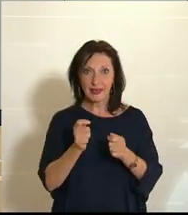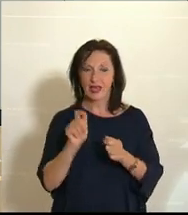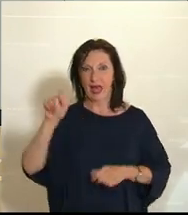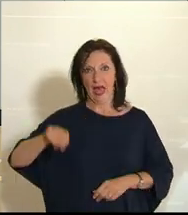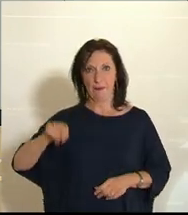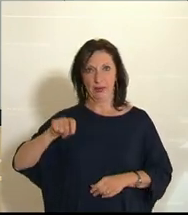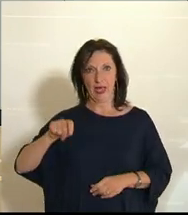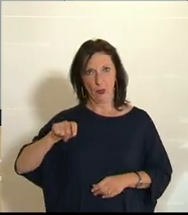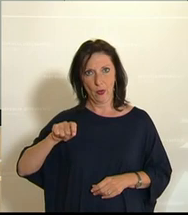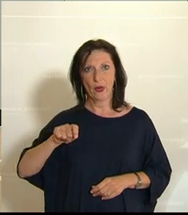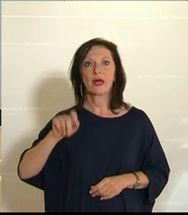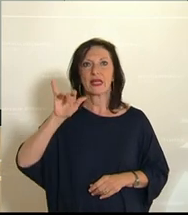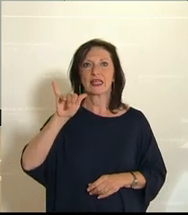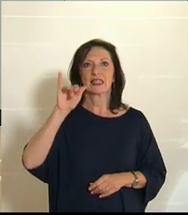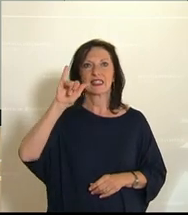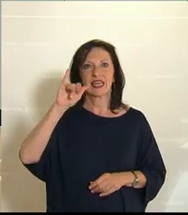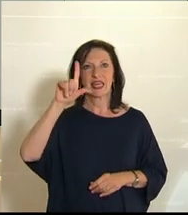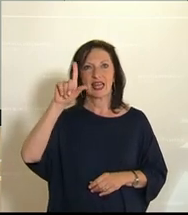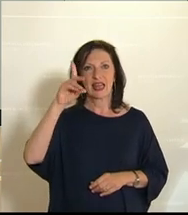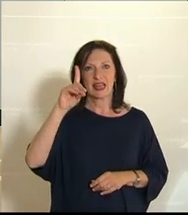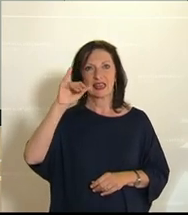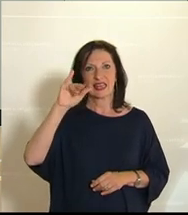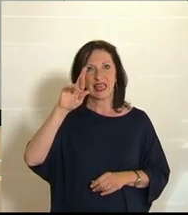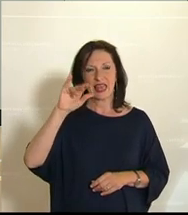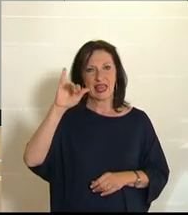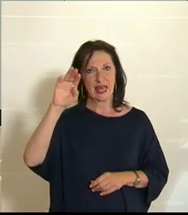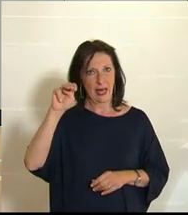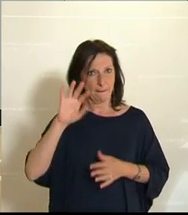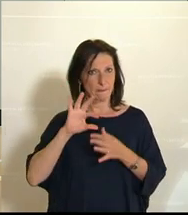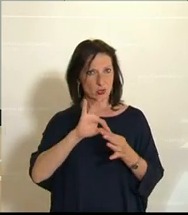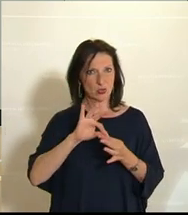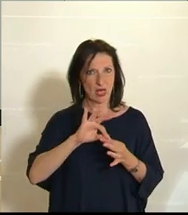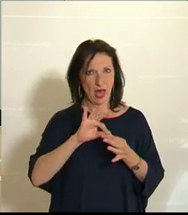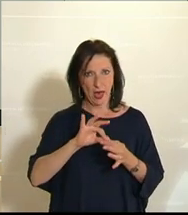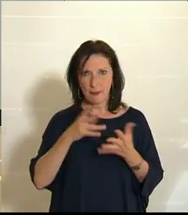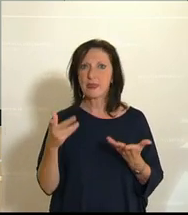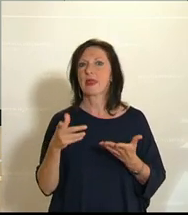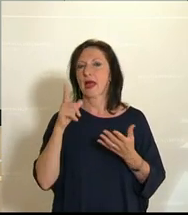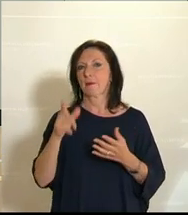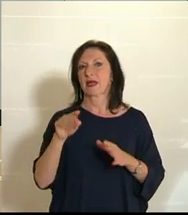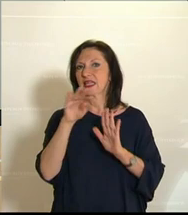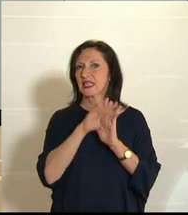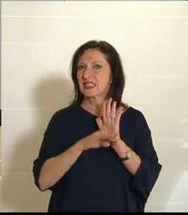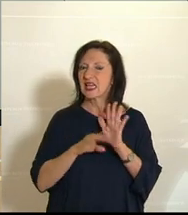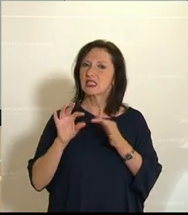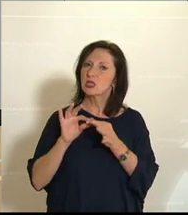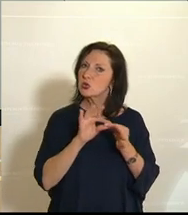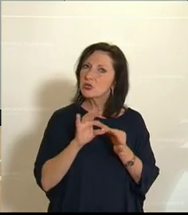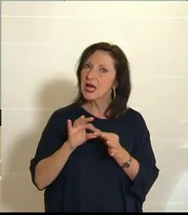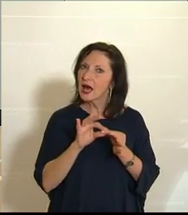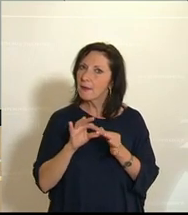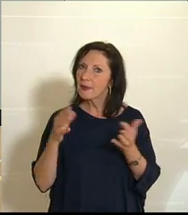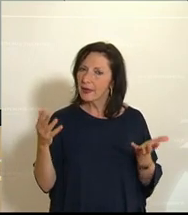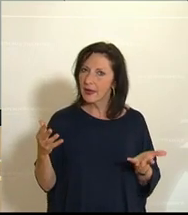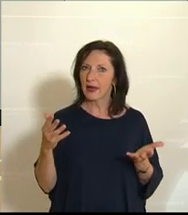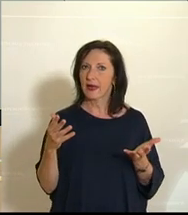der Abgeordneten Selma Yildirim. Kolleginnen und Kollegen betreffend ein Amnestiegesetz im Zusammenhang mit der